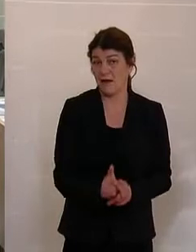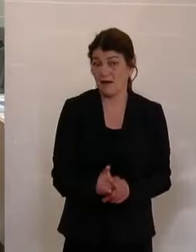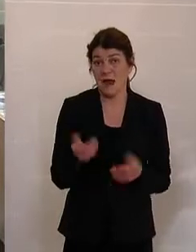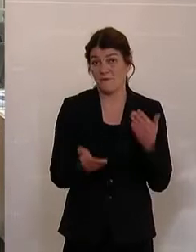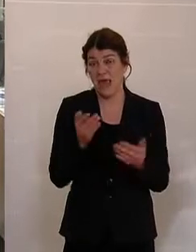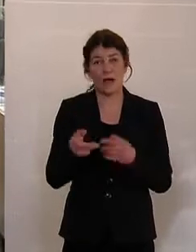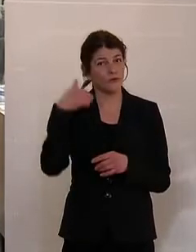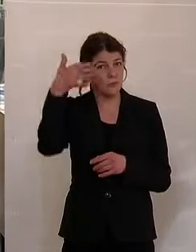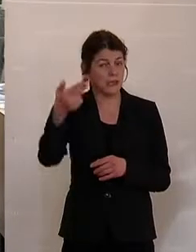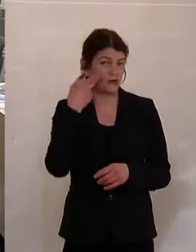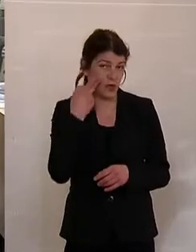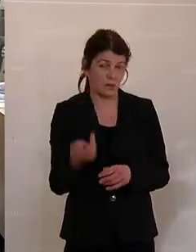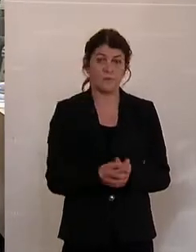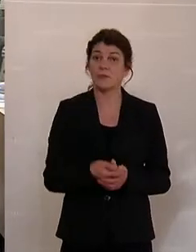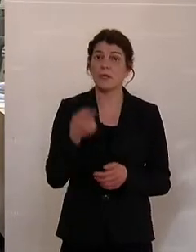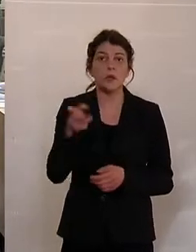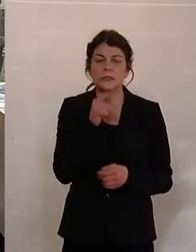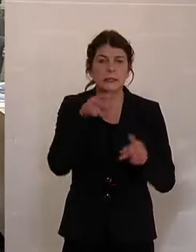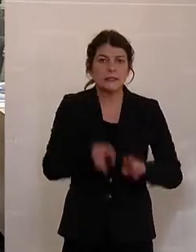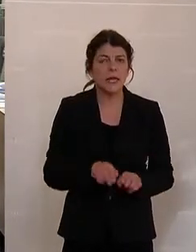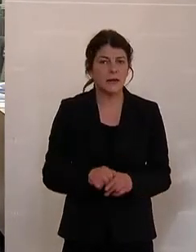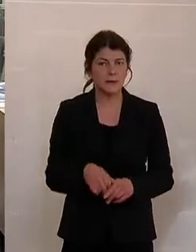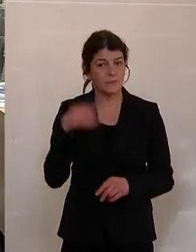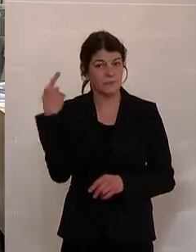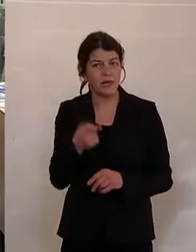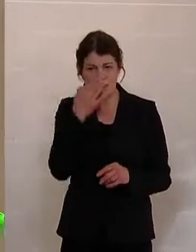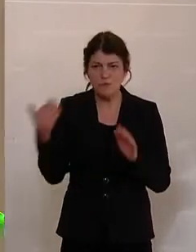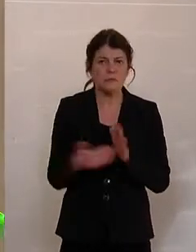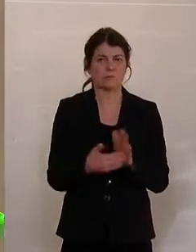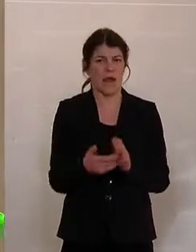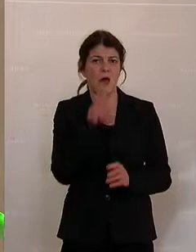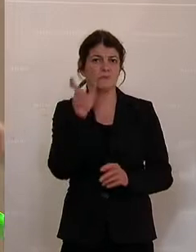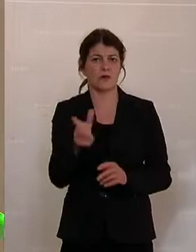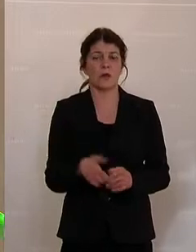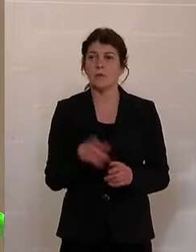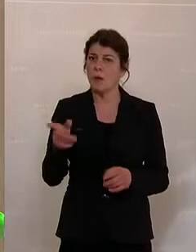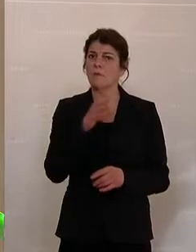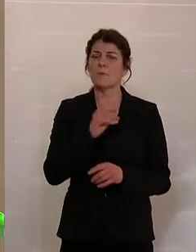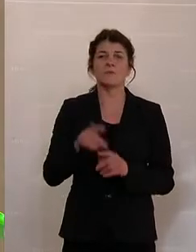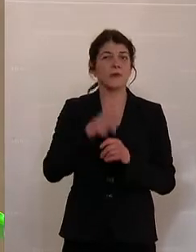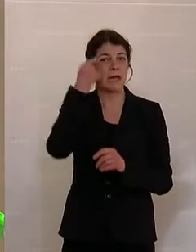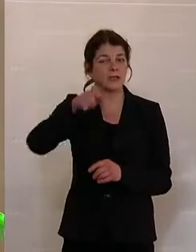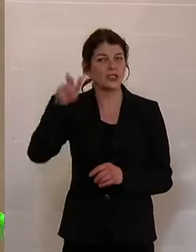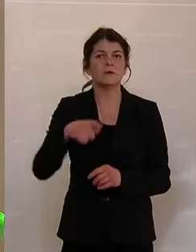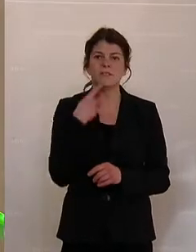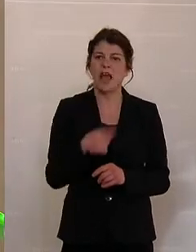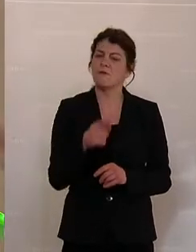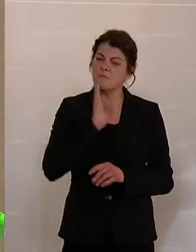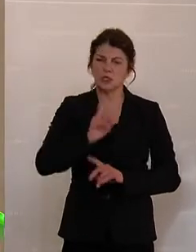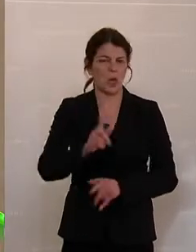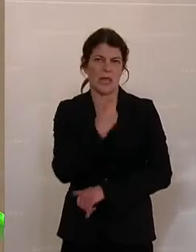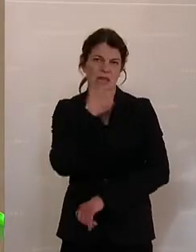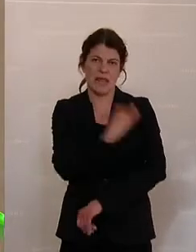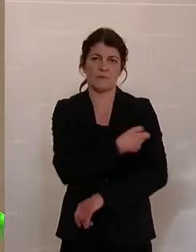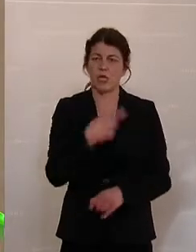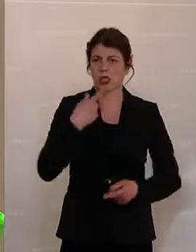schauen Sie es sich später an. Sie haben nicht das Recht, diesen Claim zu missbrauchen, dafür, dass Sie den Menschen von einer Impfung abraten, dafür, dass Sie sagen, wir leben